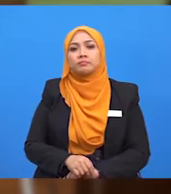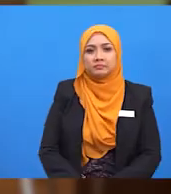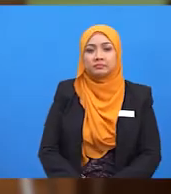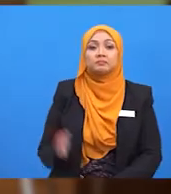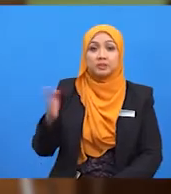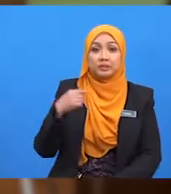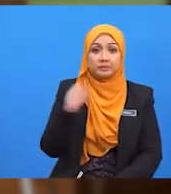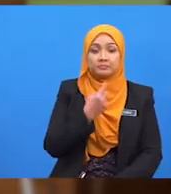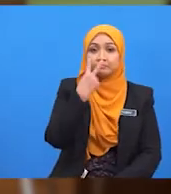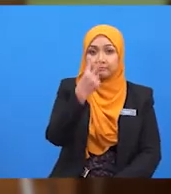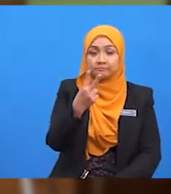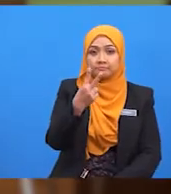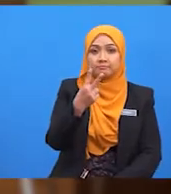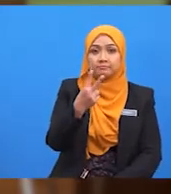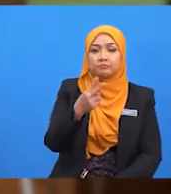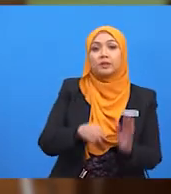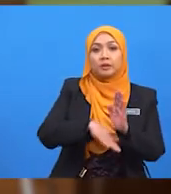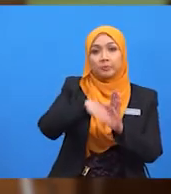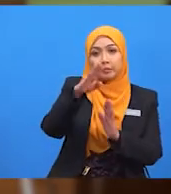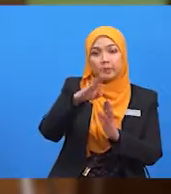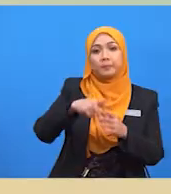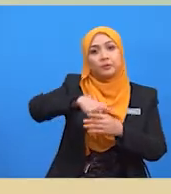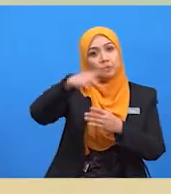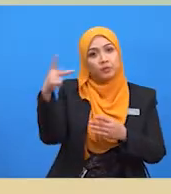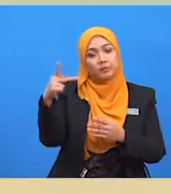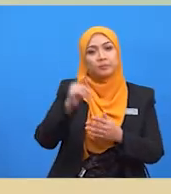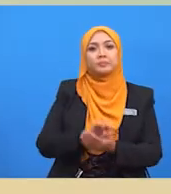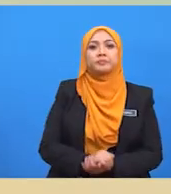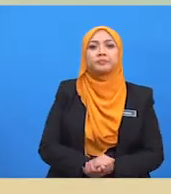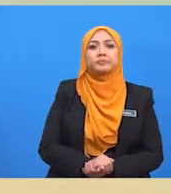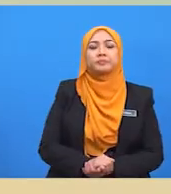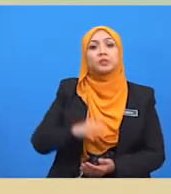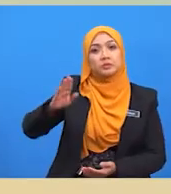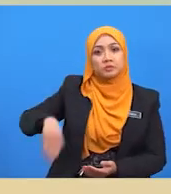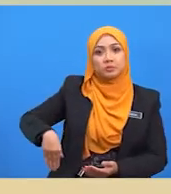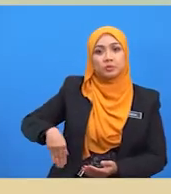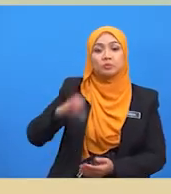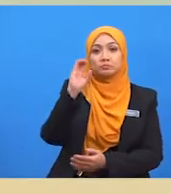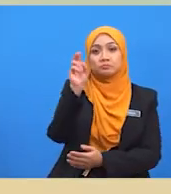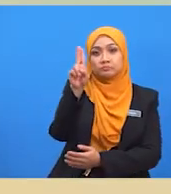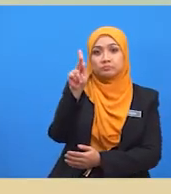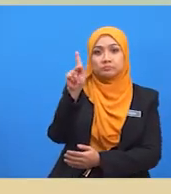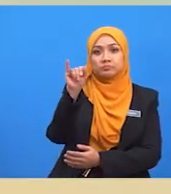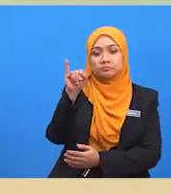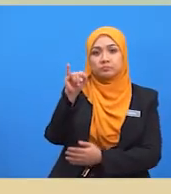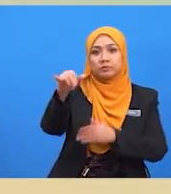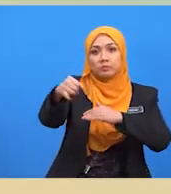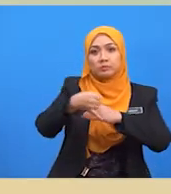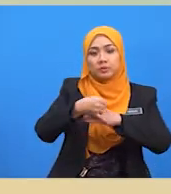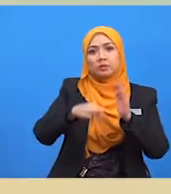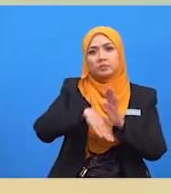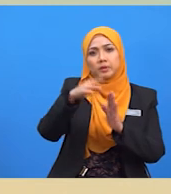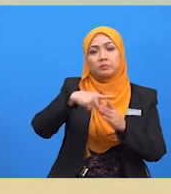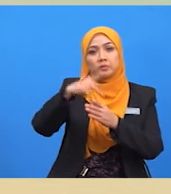Mari kita lihat keadaan lebihan pengguna pula. Sebelum tarif import, lebihan pengguna